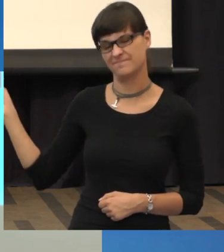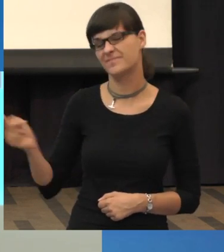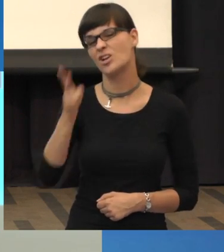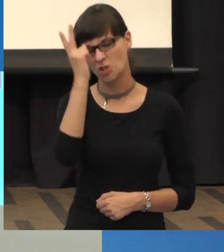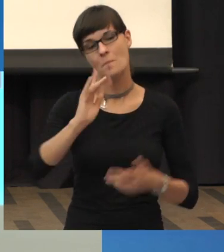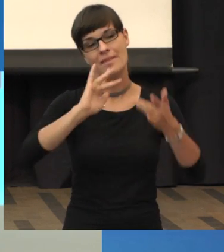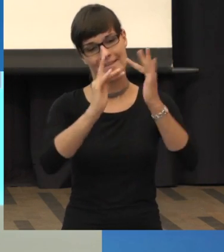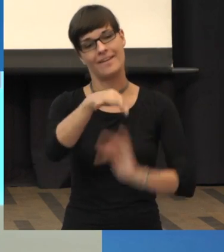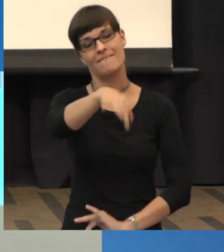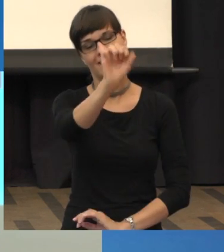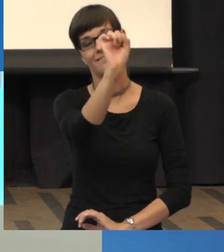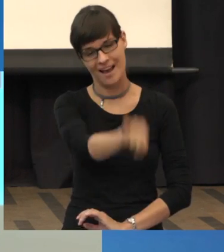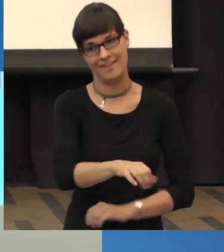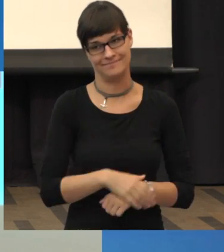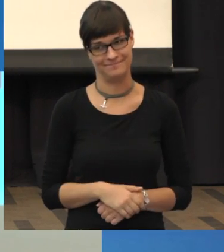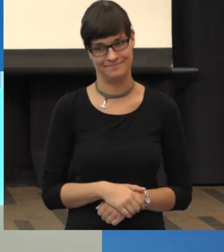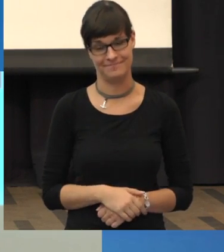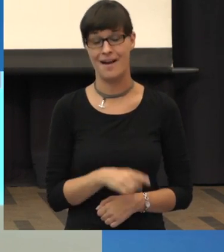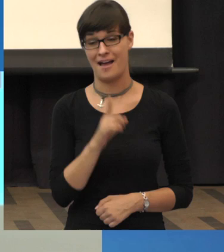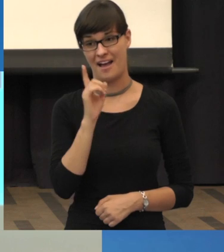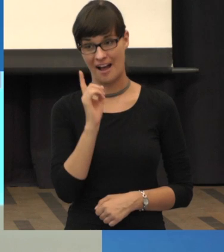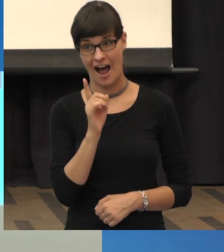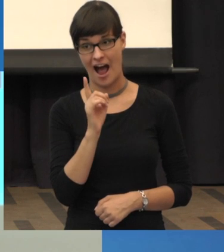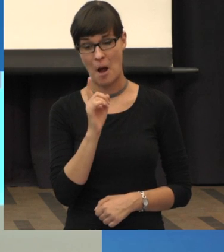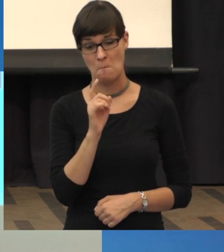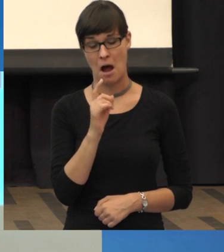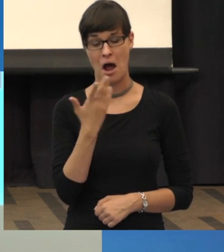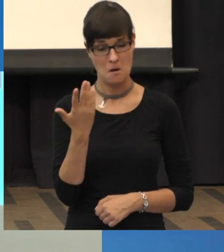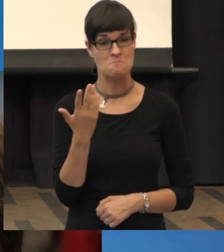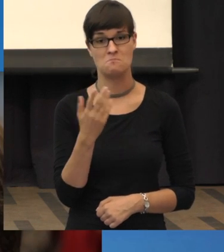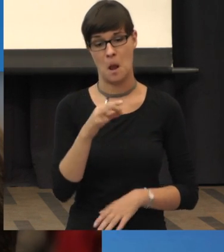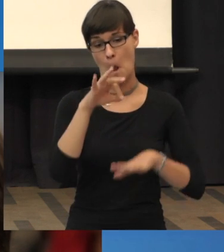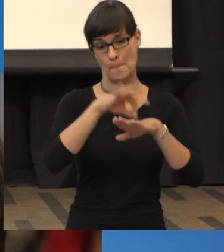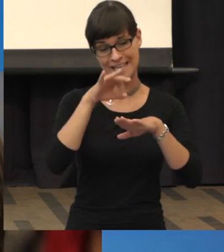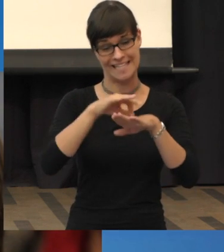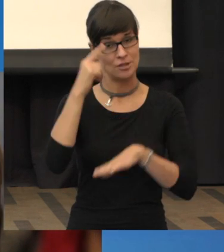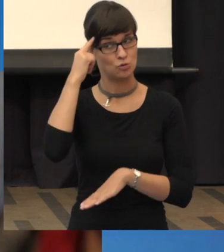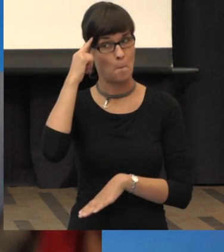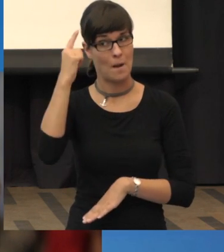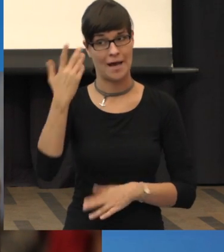Aber es ist bisher die Lehrmeinung, die medizinische Meinung,